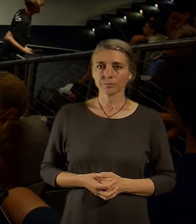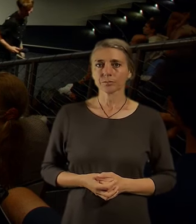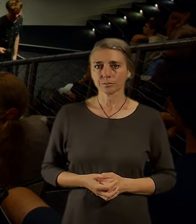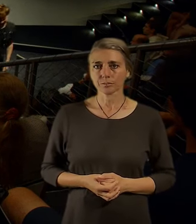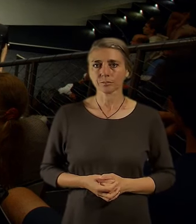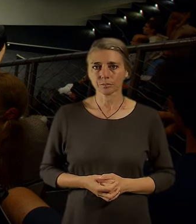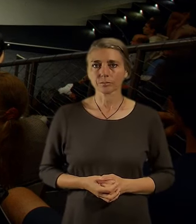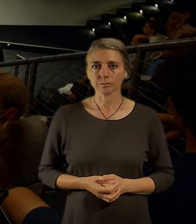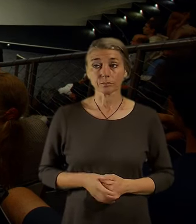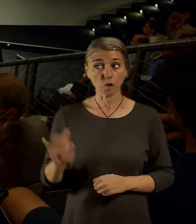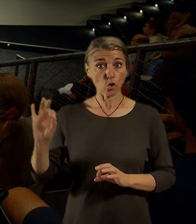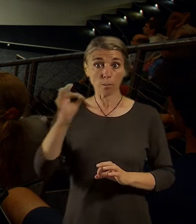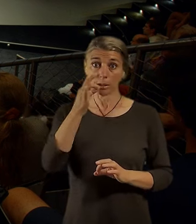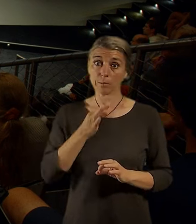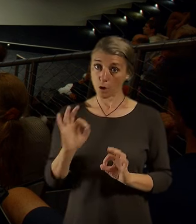strašně dobrý dotaz.